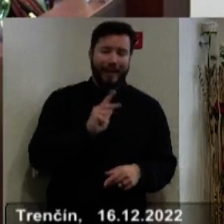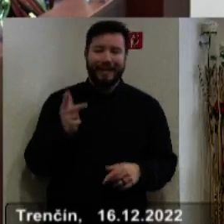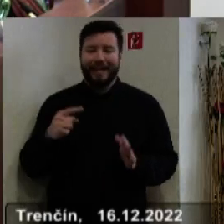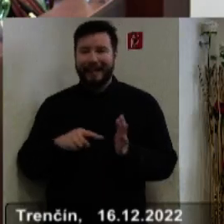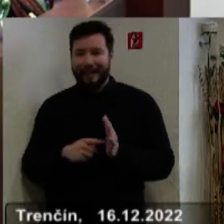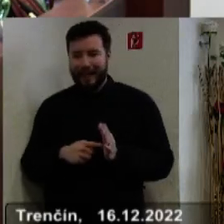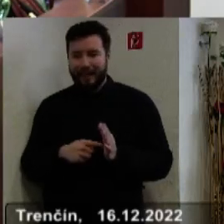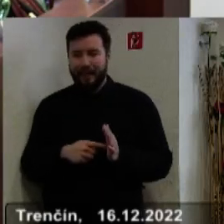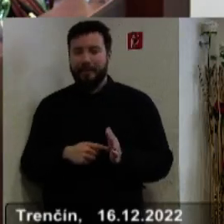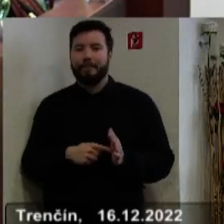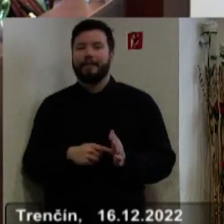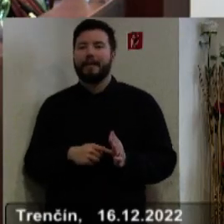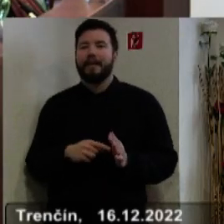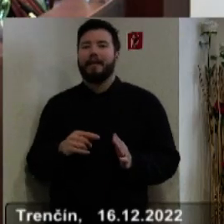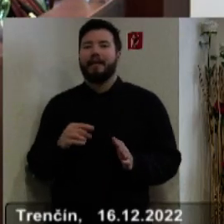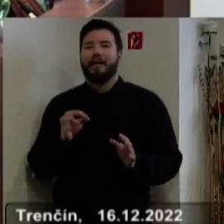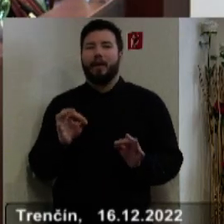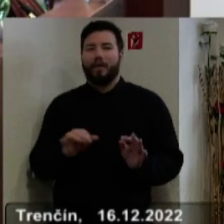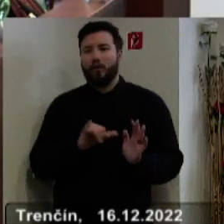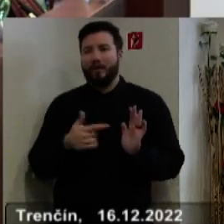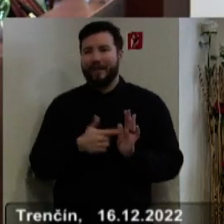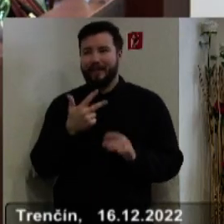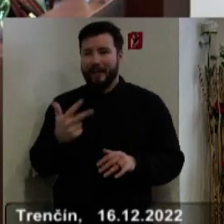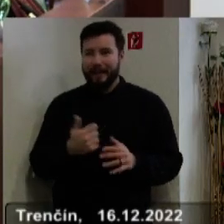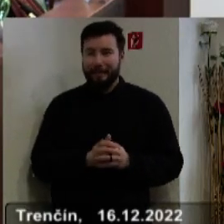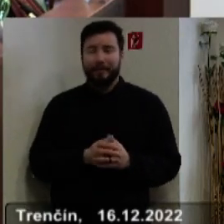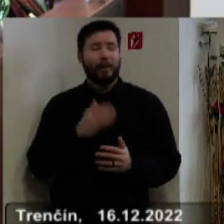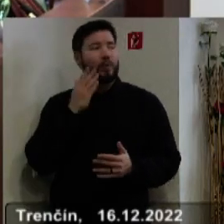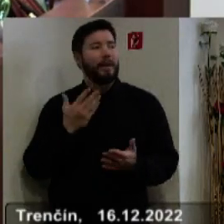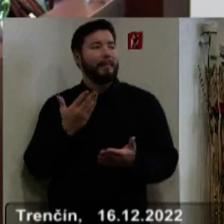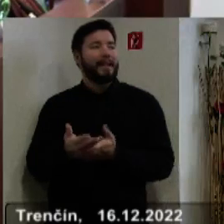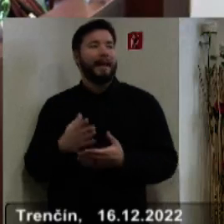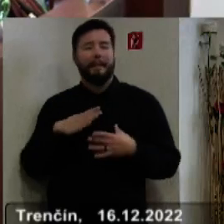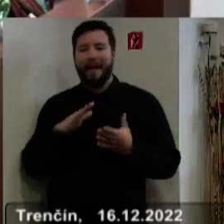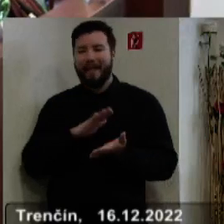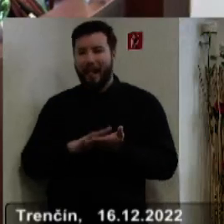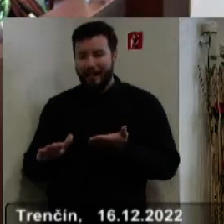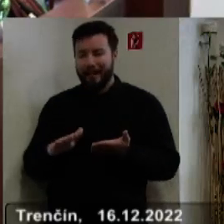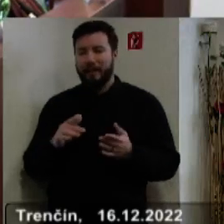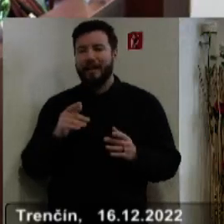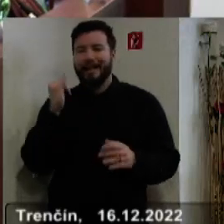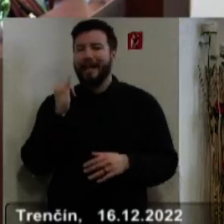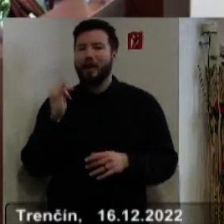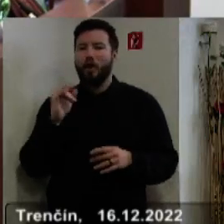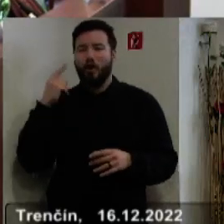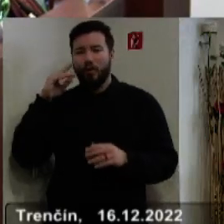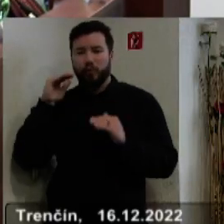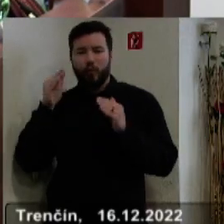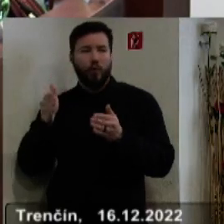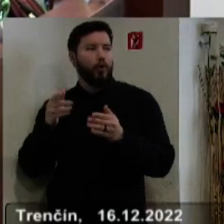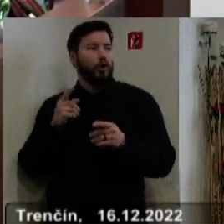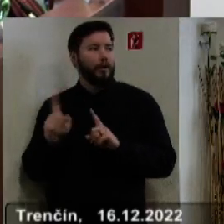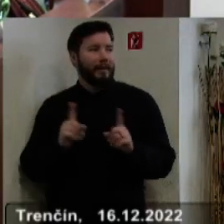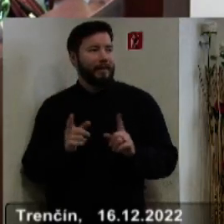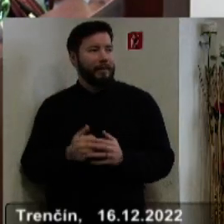dodávateľským spôsobom na rok 2023. Predkladá radohľadky vedúci odboru dopravy. Ja len teda poviem, že na